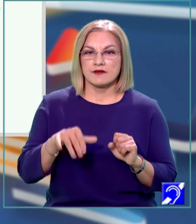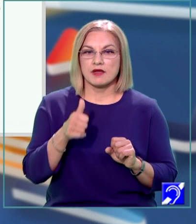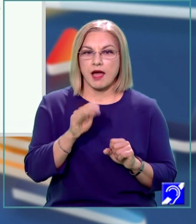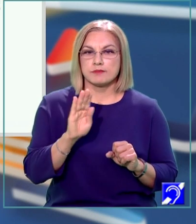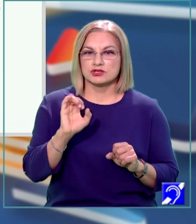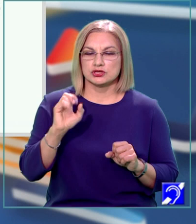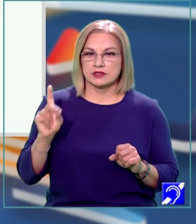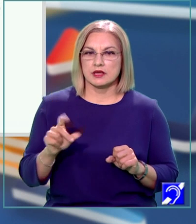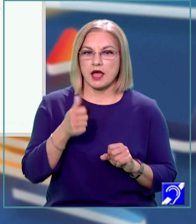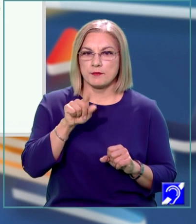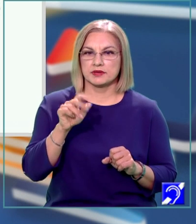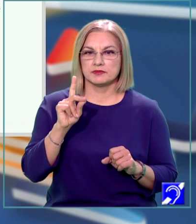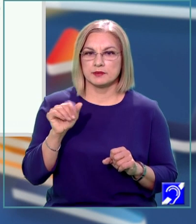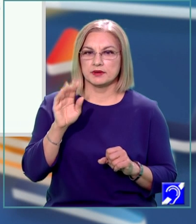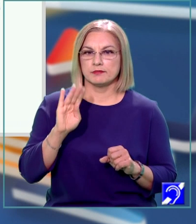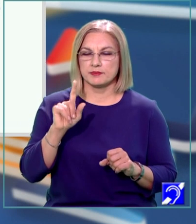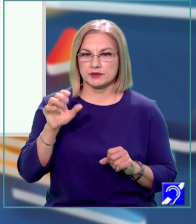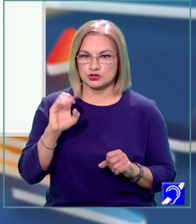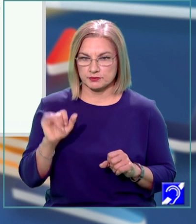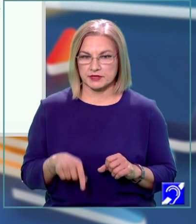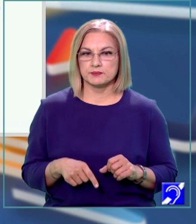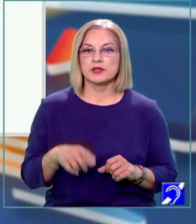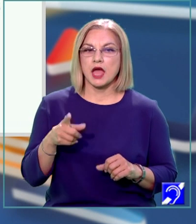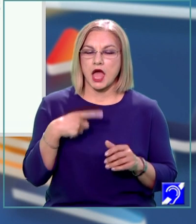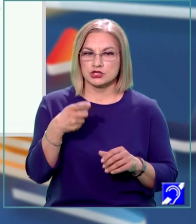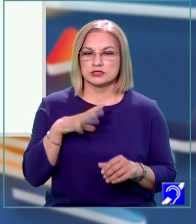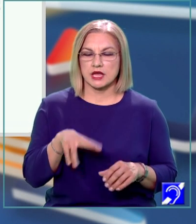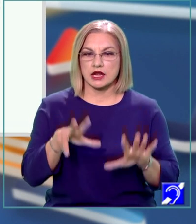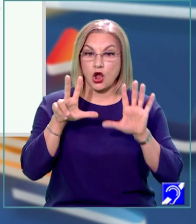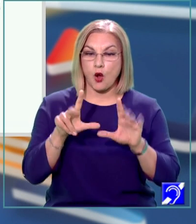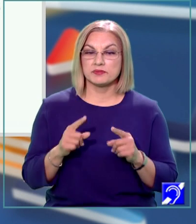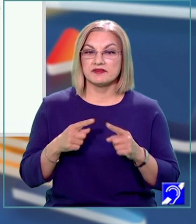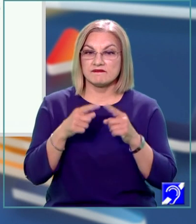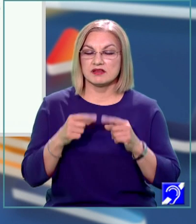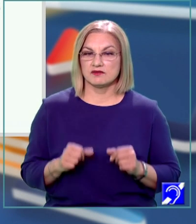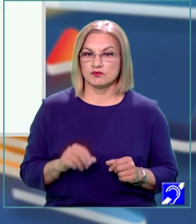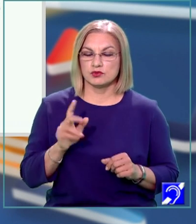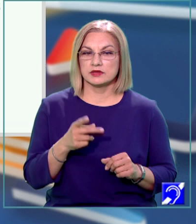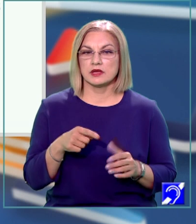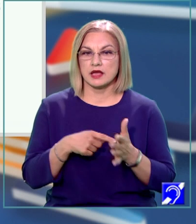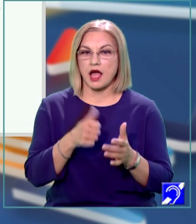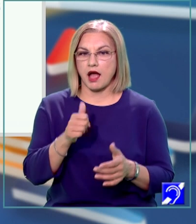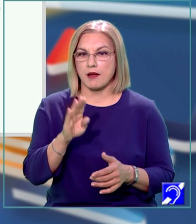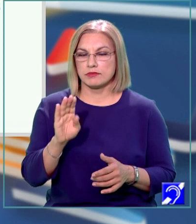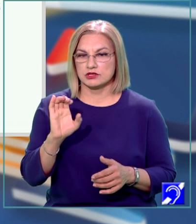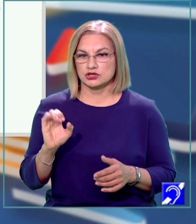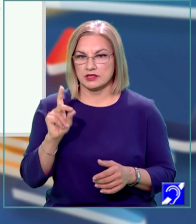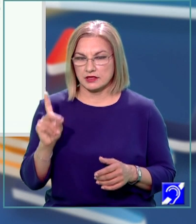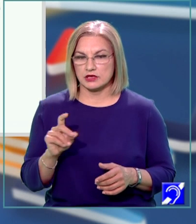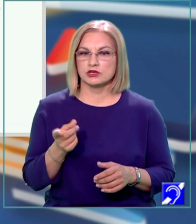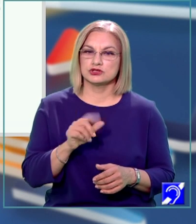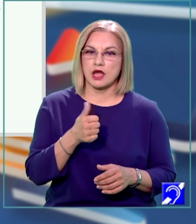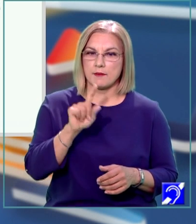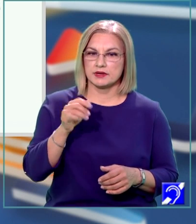'B'C'D'. Acesta are 8 vârfuri reprezentate de punctele ABCD,